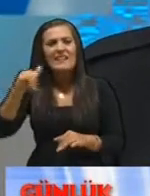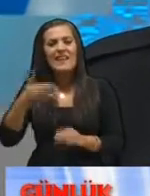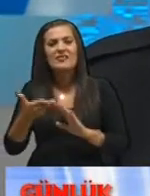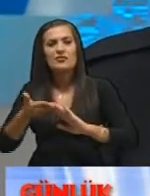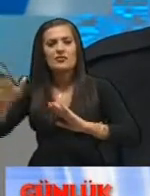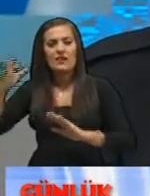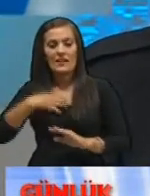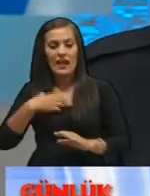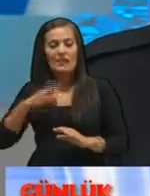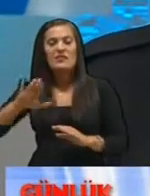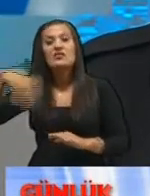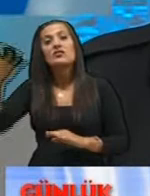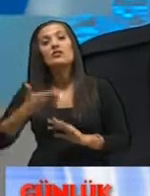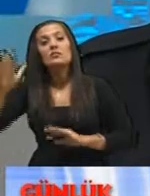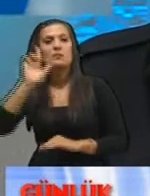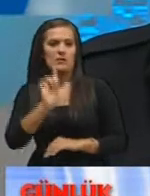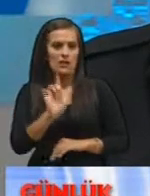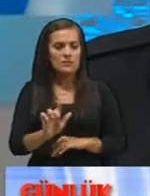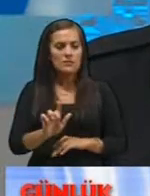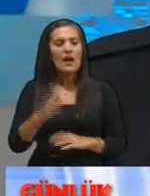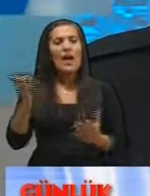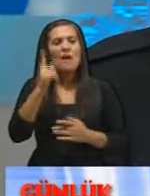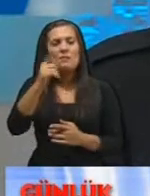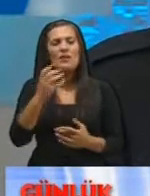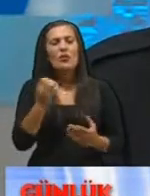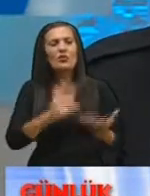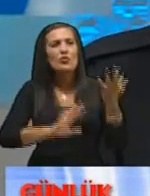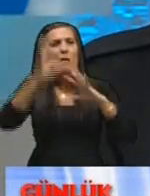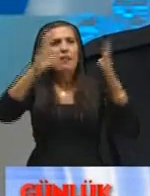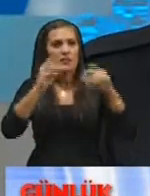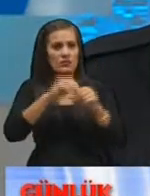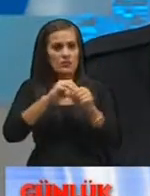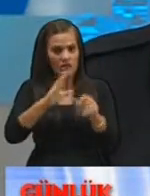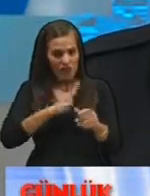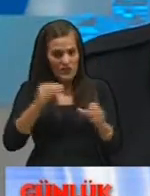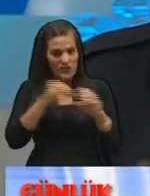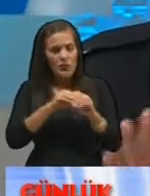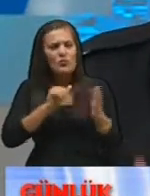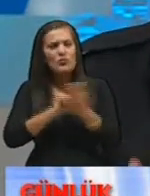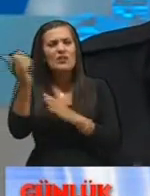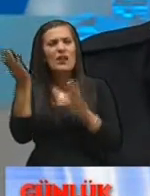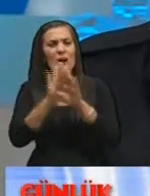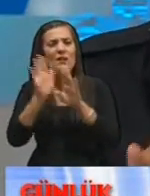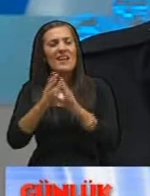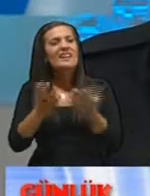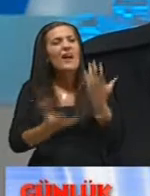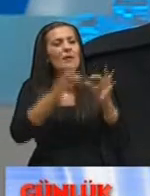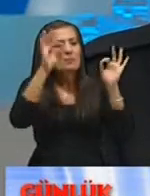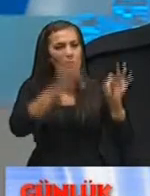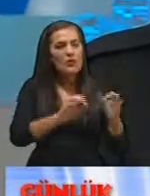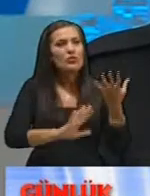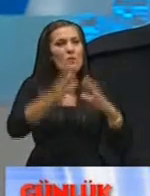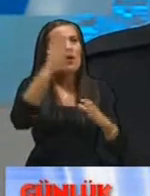kendimizi dışarı atmamız gerekiyor eğer bir yoğun bir duman varsa içeride bütün kapıları yani yangının başlangıcı ve